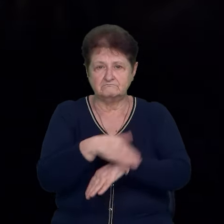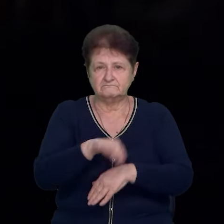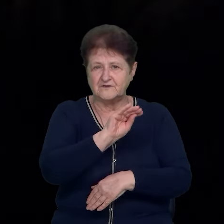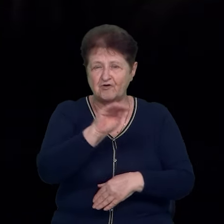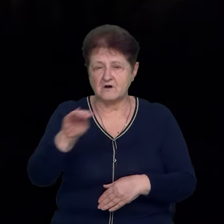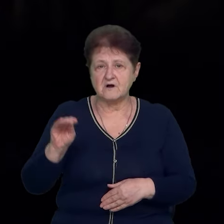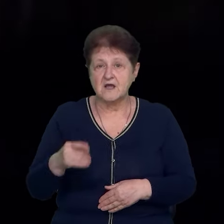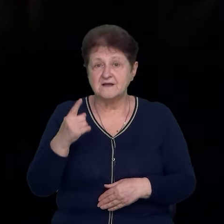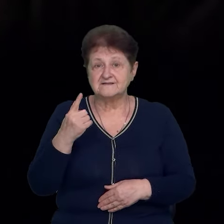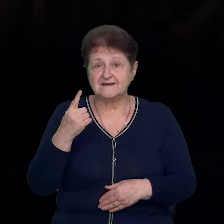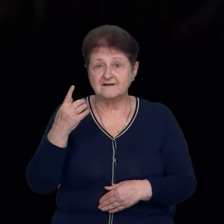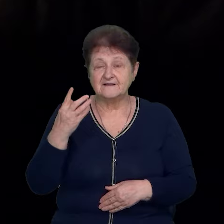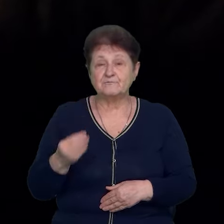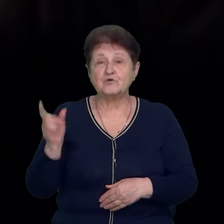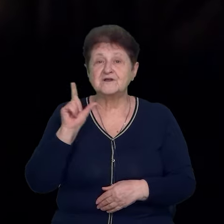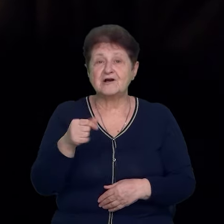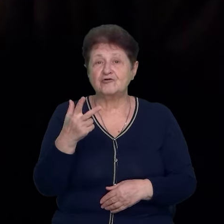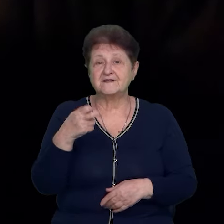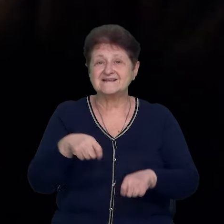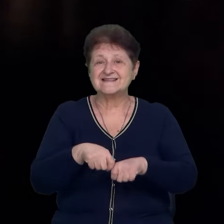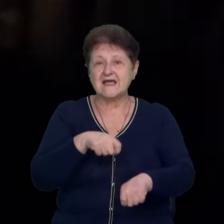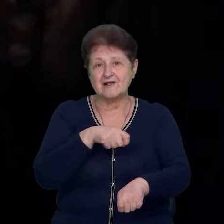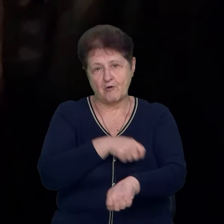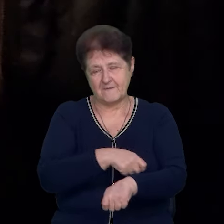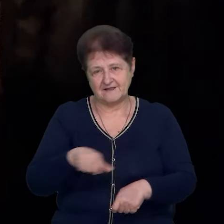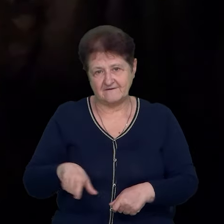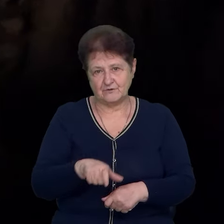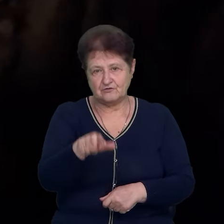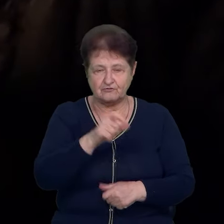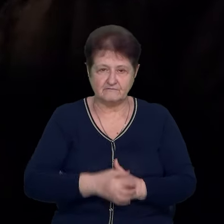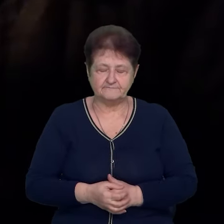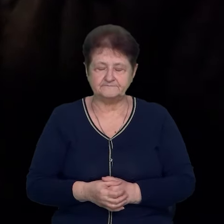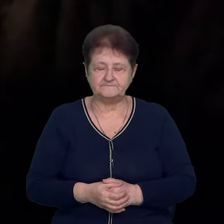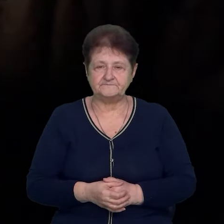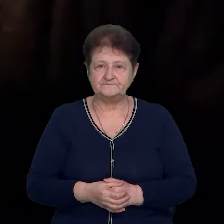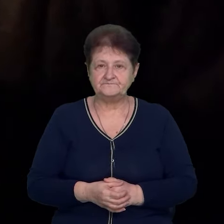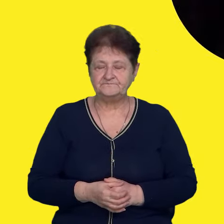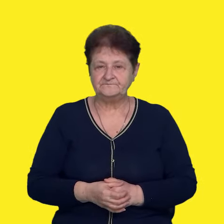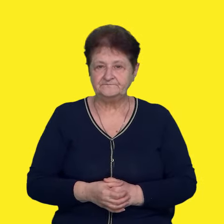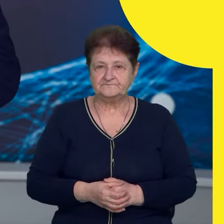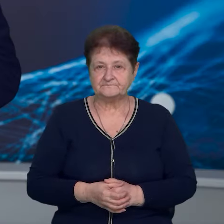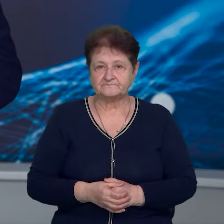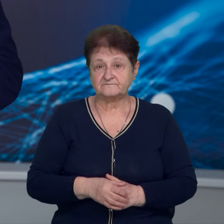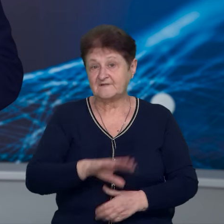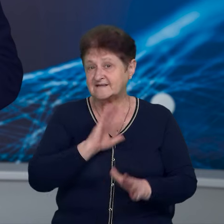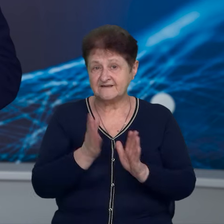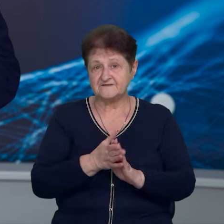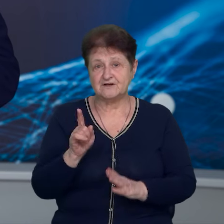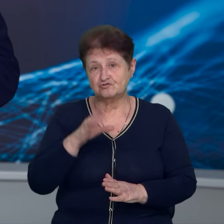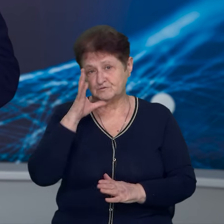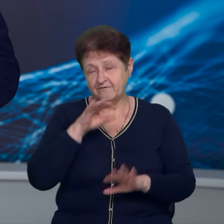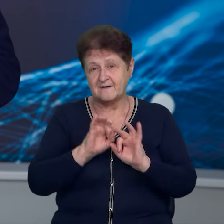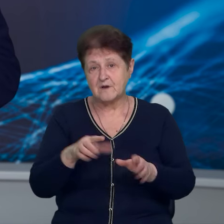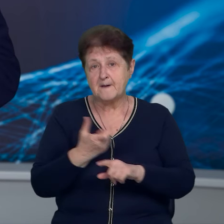відділення проїхало майже 300 кілометрів. Тетяна Лось, Суспільне новини Чернігів. Це все, що встигаємо